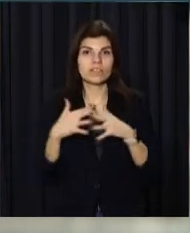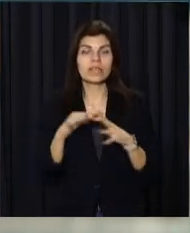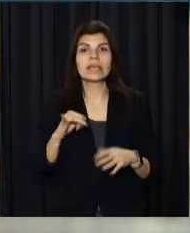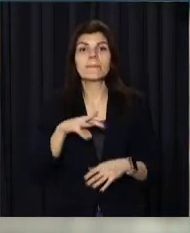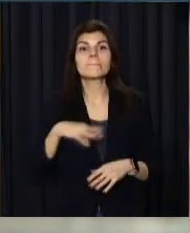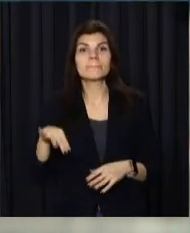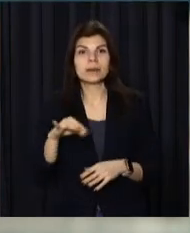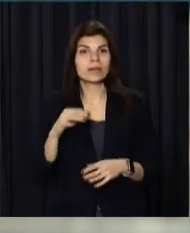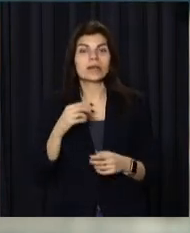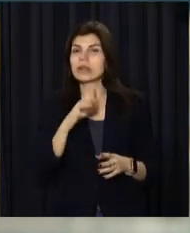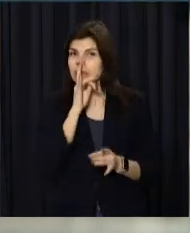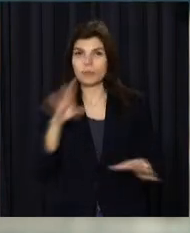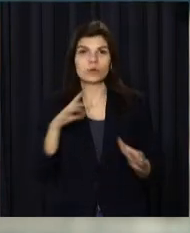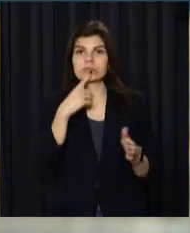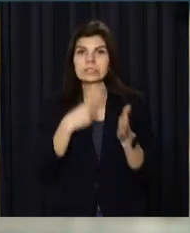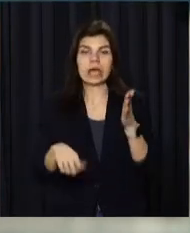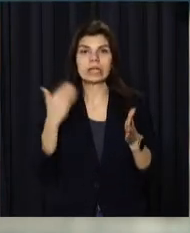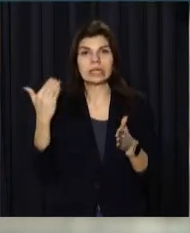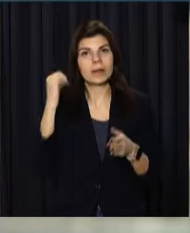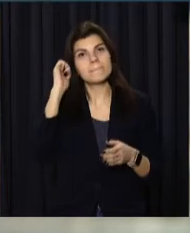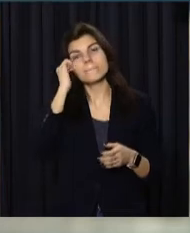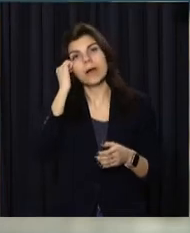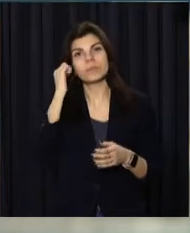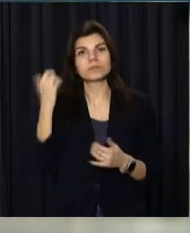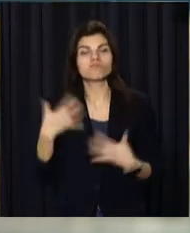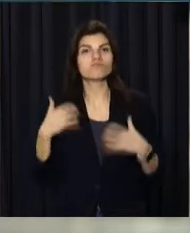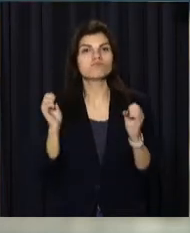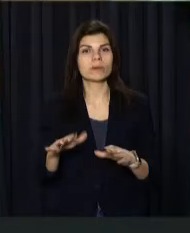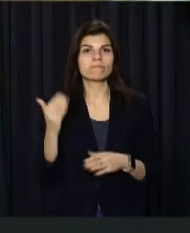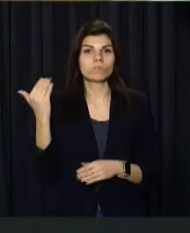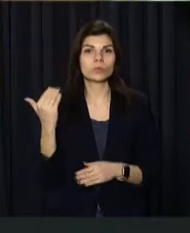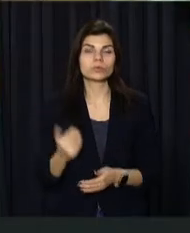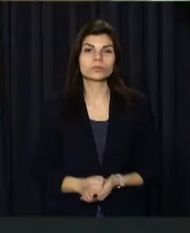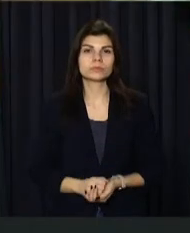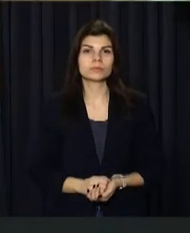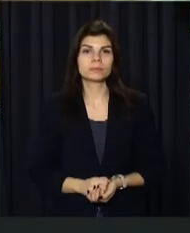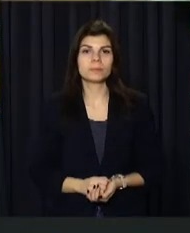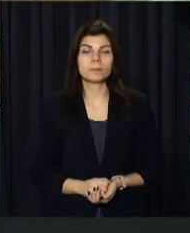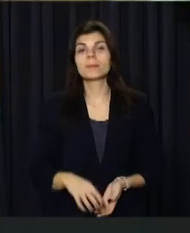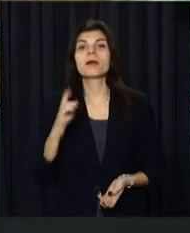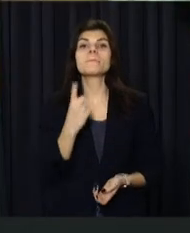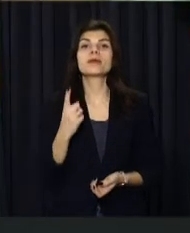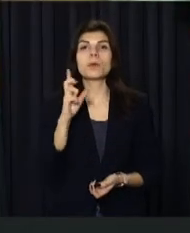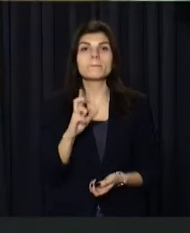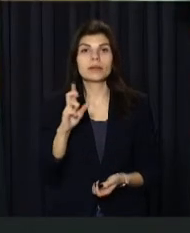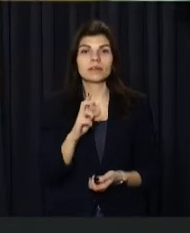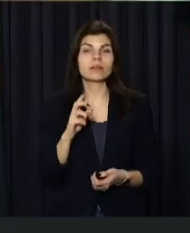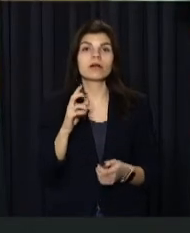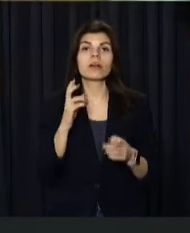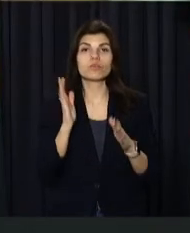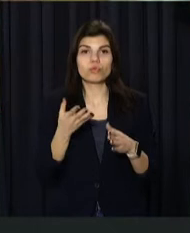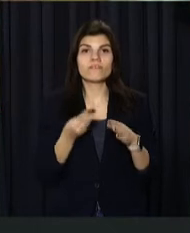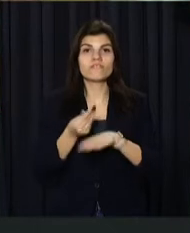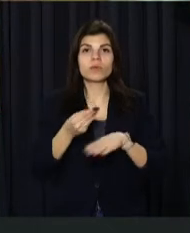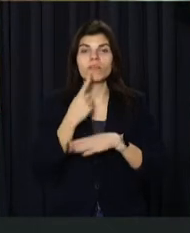війні. І ми не зрадимо їх пам'ять. З 1 березня на третину зростуть